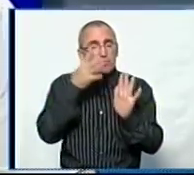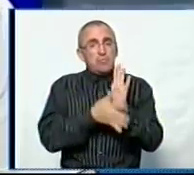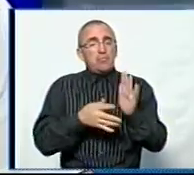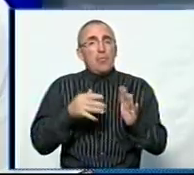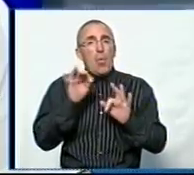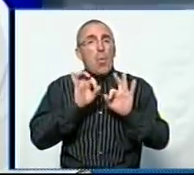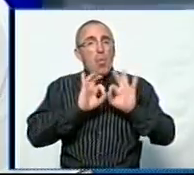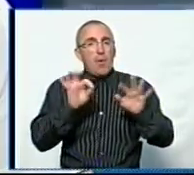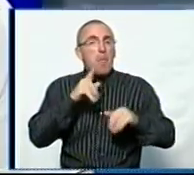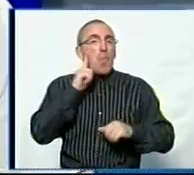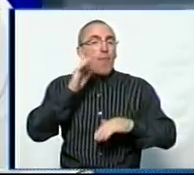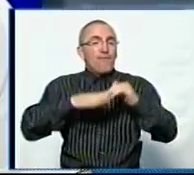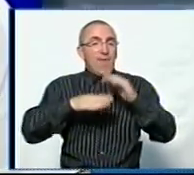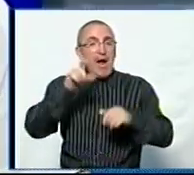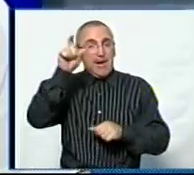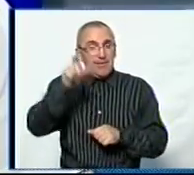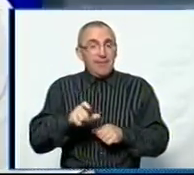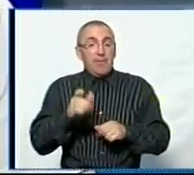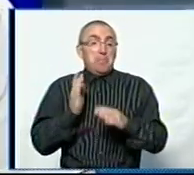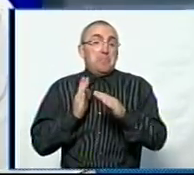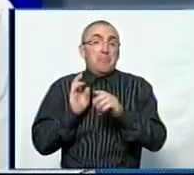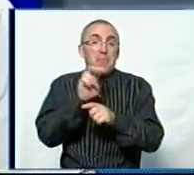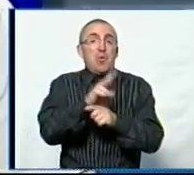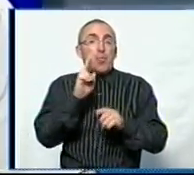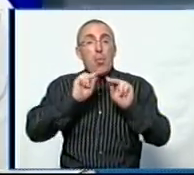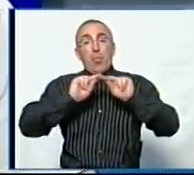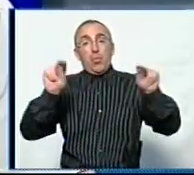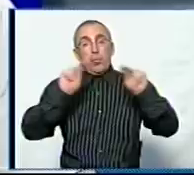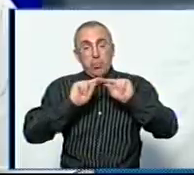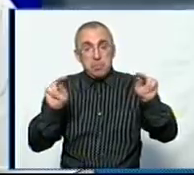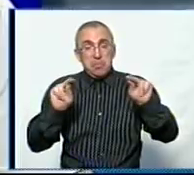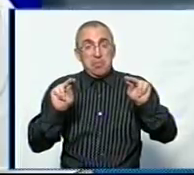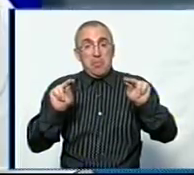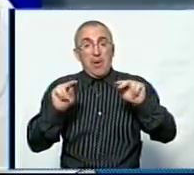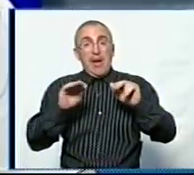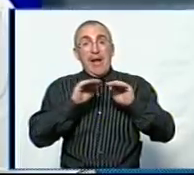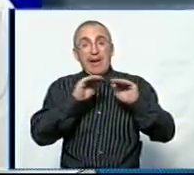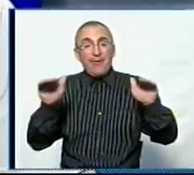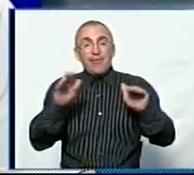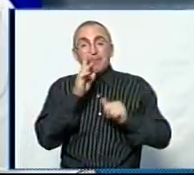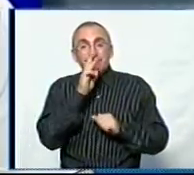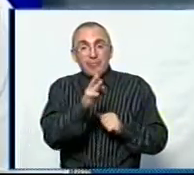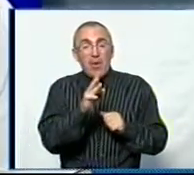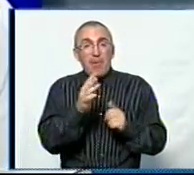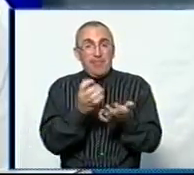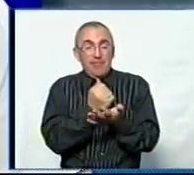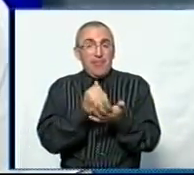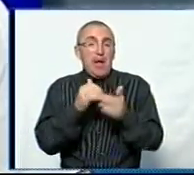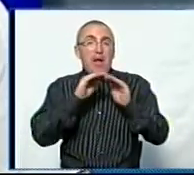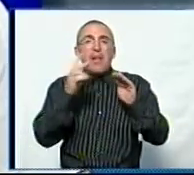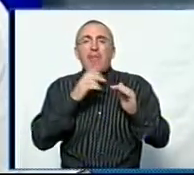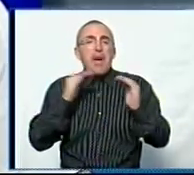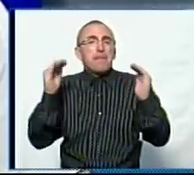мова йде про молодого фахівця, який лише прийшов до навчального закладу. Зрозуміло, що рівень оплати праці – це на рівні